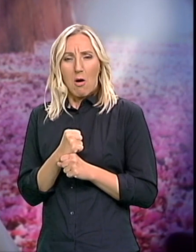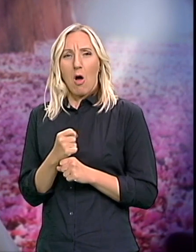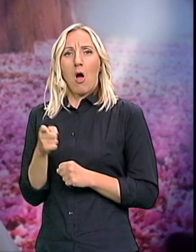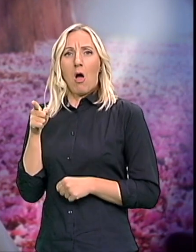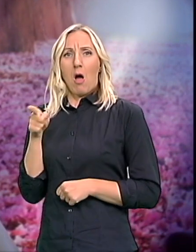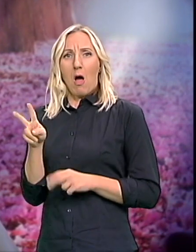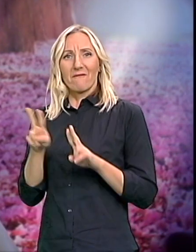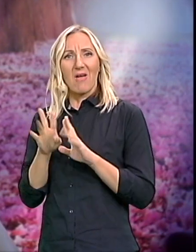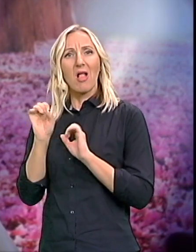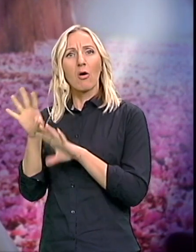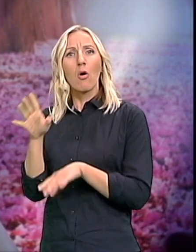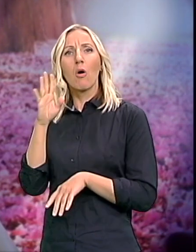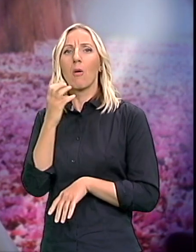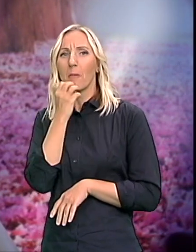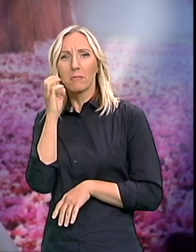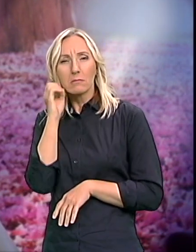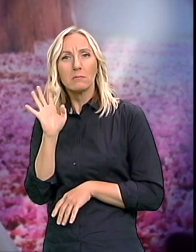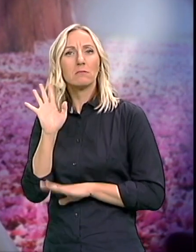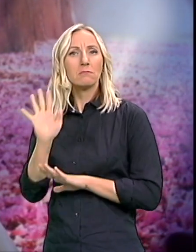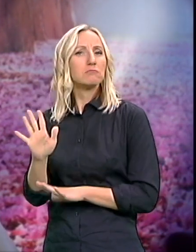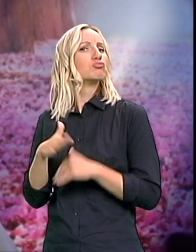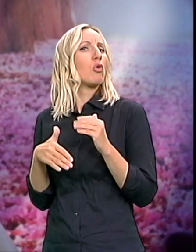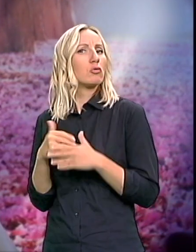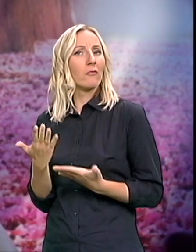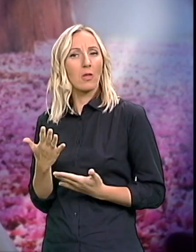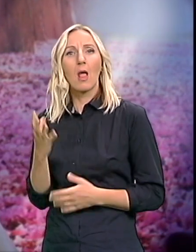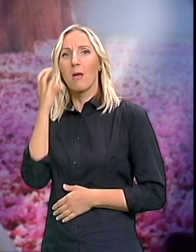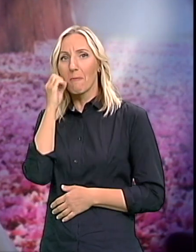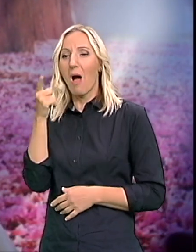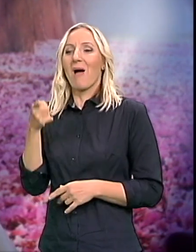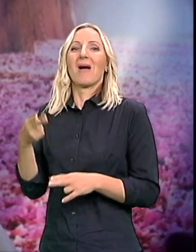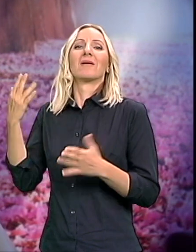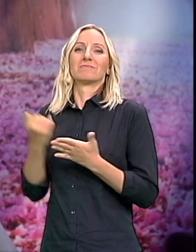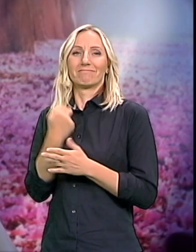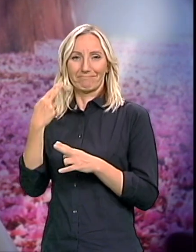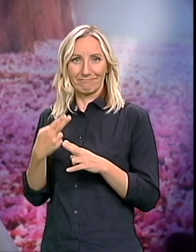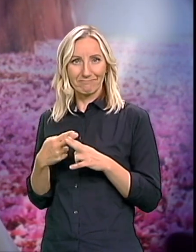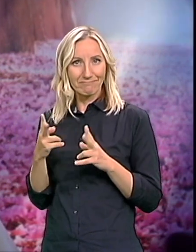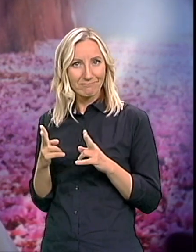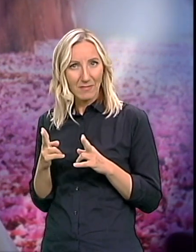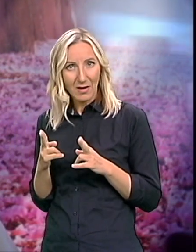sa babom i dedom Zadovoljen i tako dalje I baka se jedne godine razborio od karcinoma Nam ništa drugo nije bilo